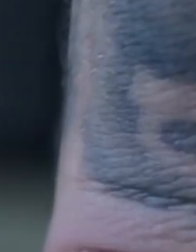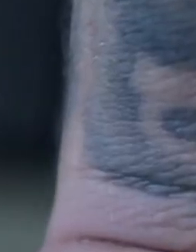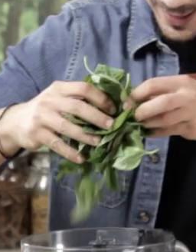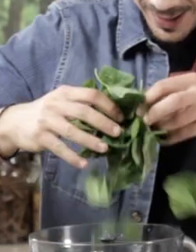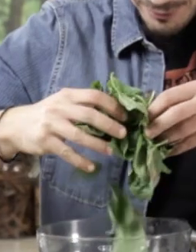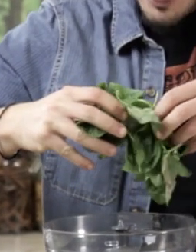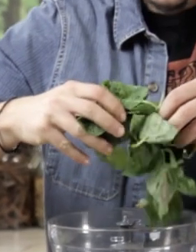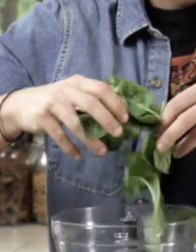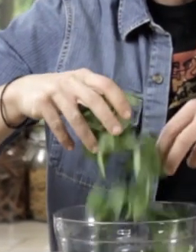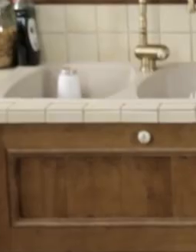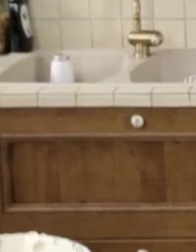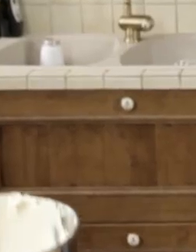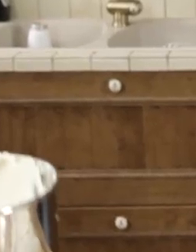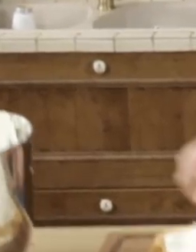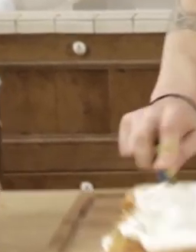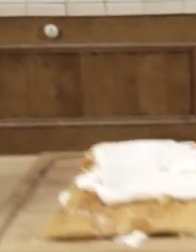Девочка-пай